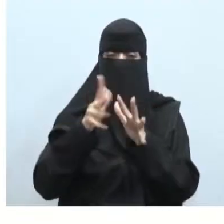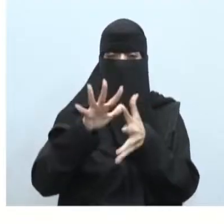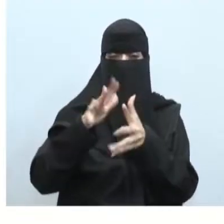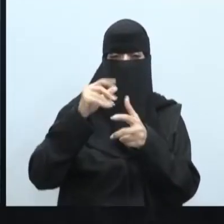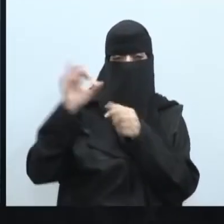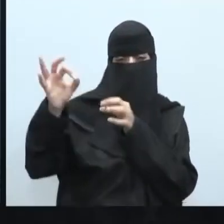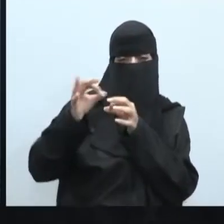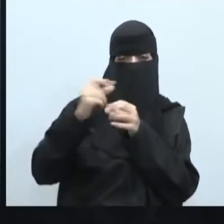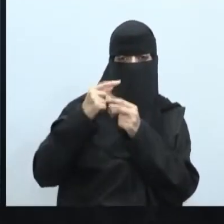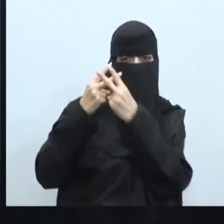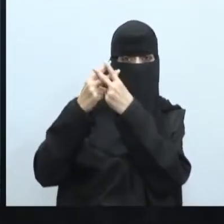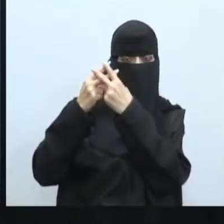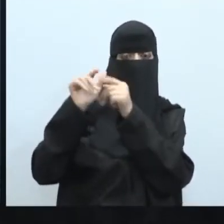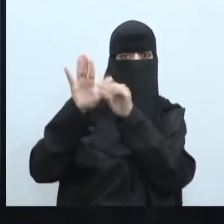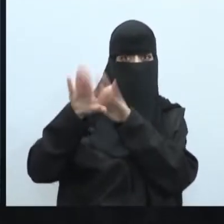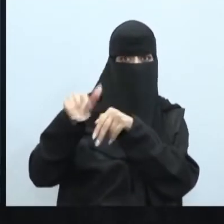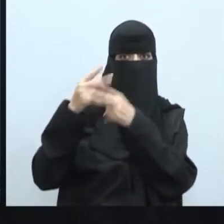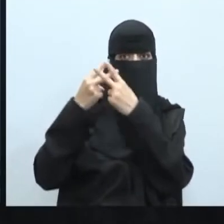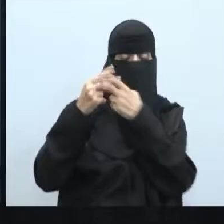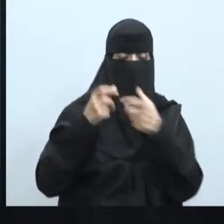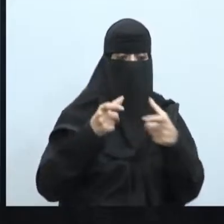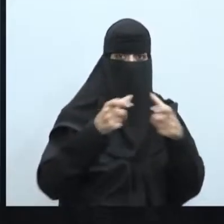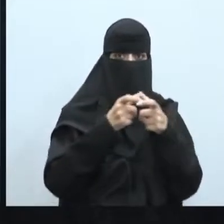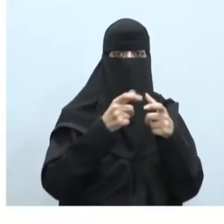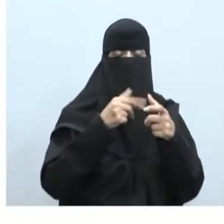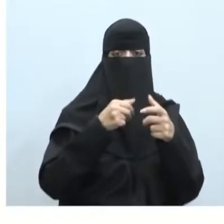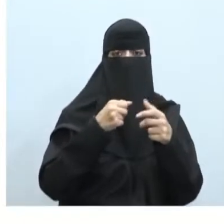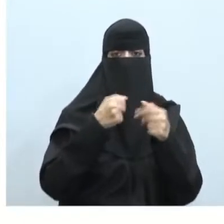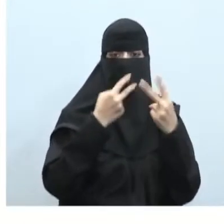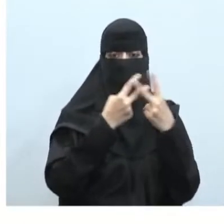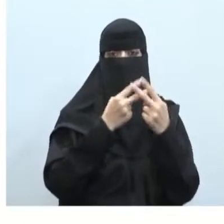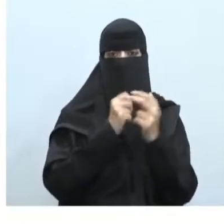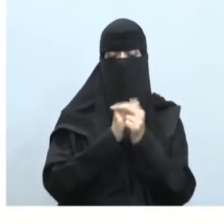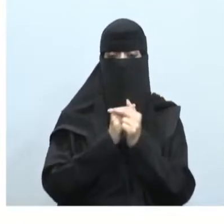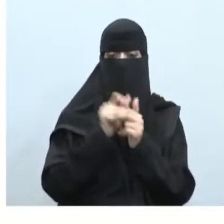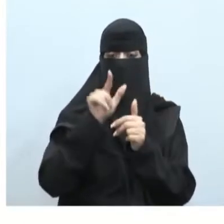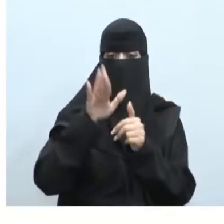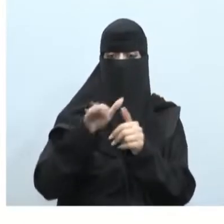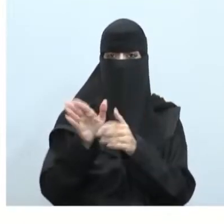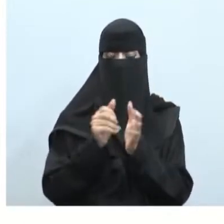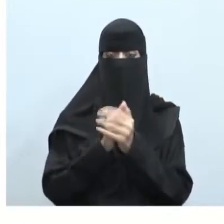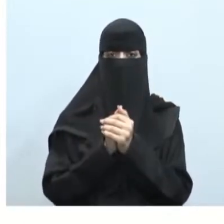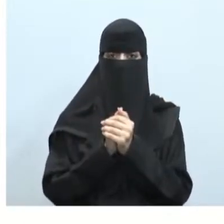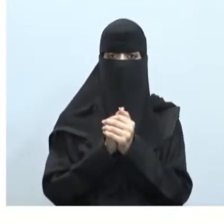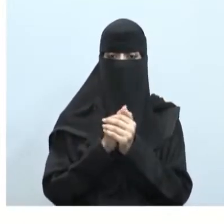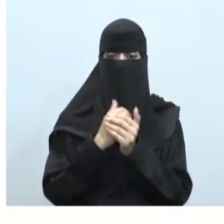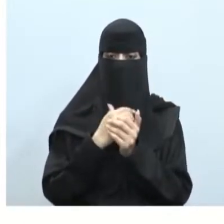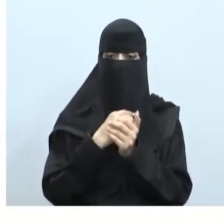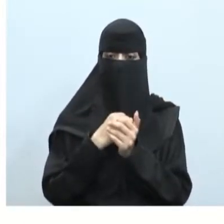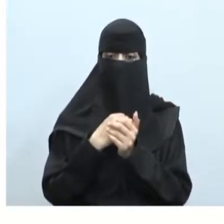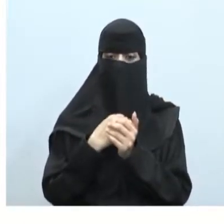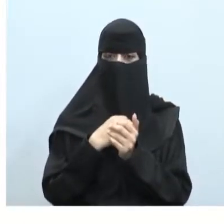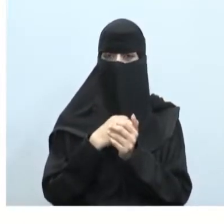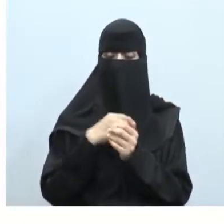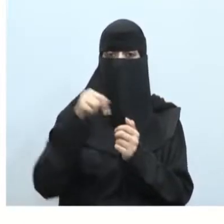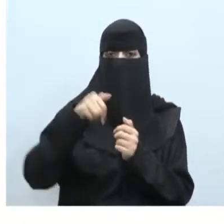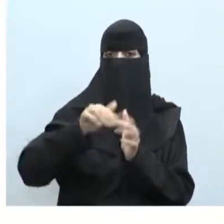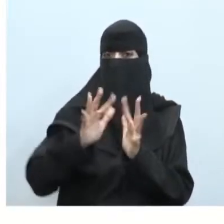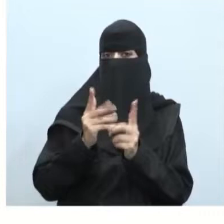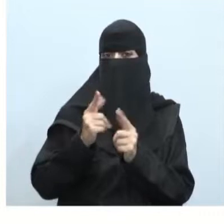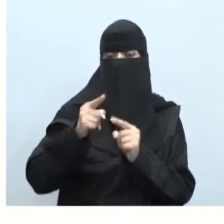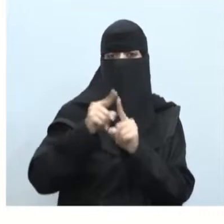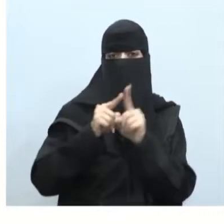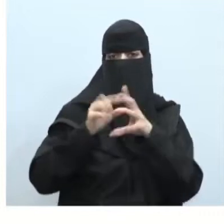والنجوم وتجمعات النجوم أبناء وابنات الطلاب الأجرام